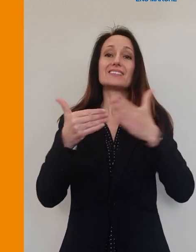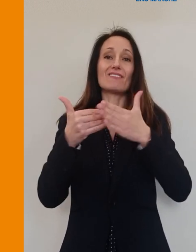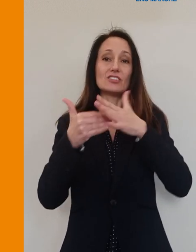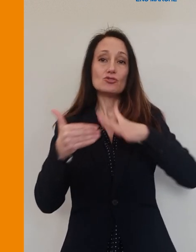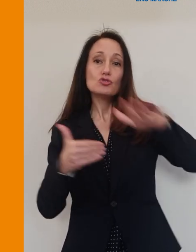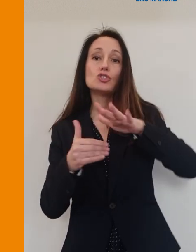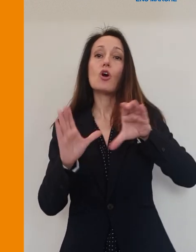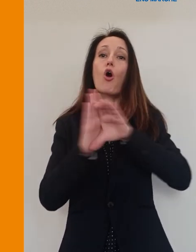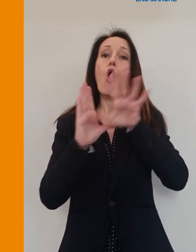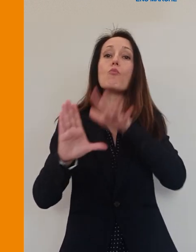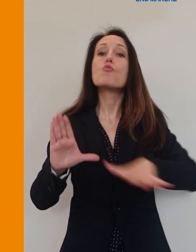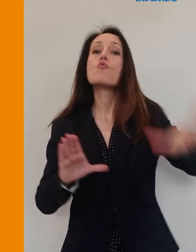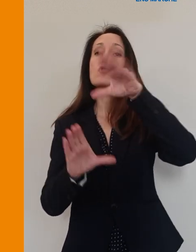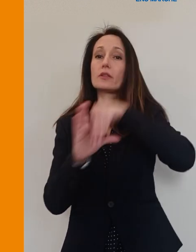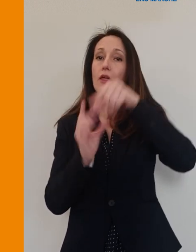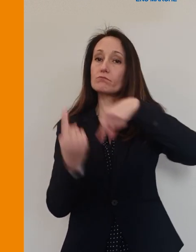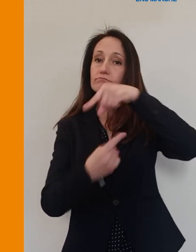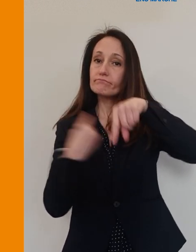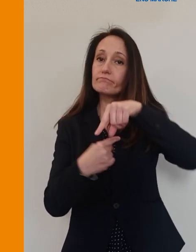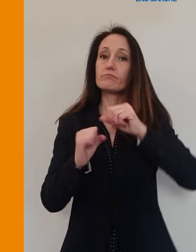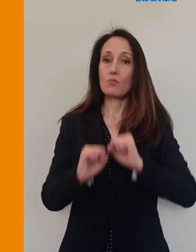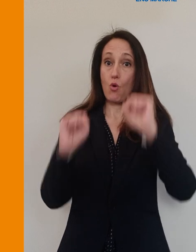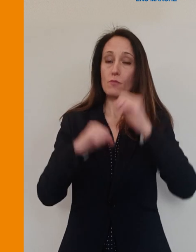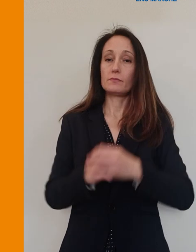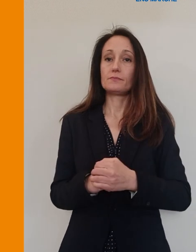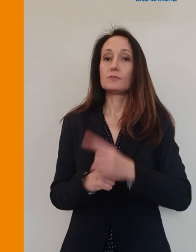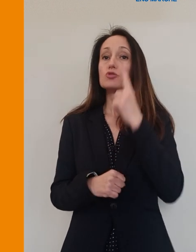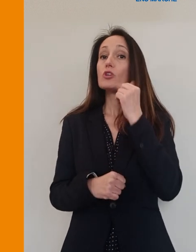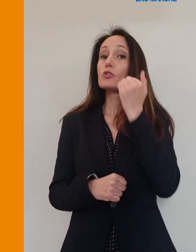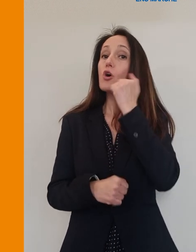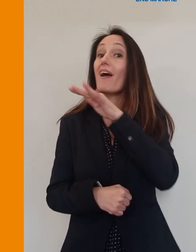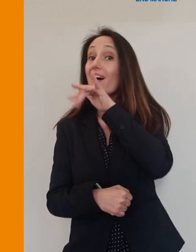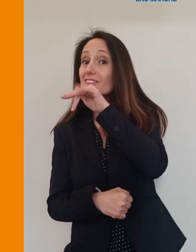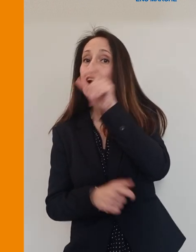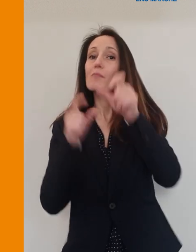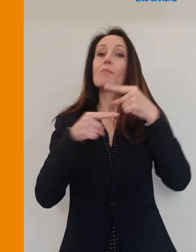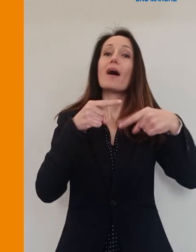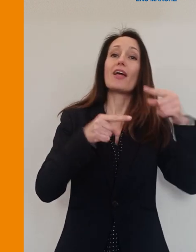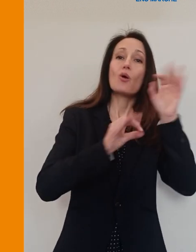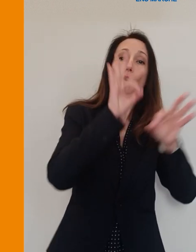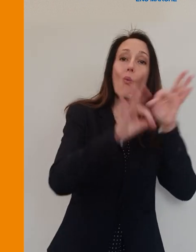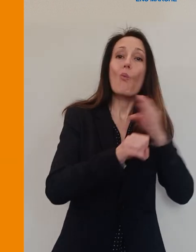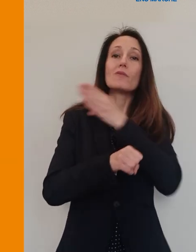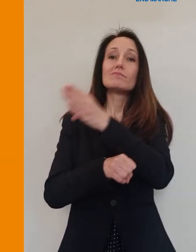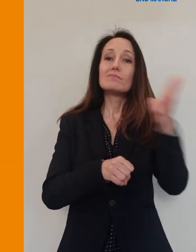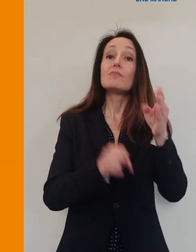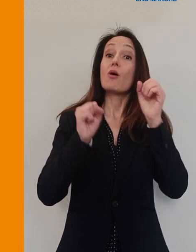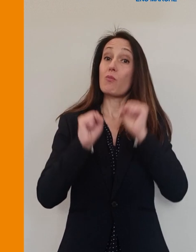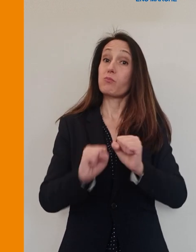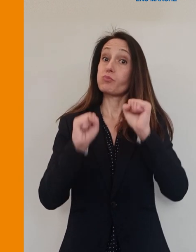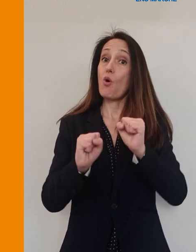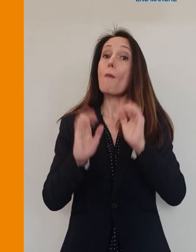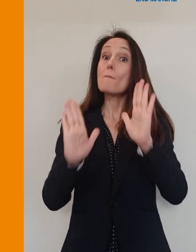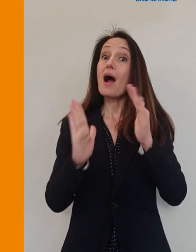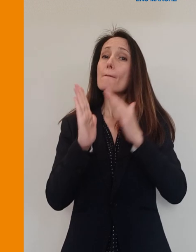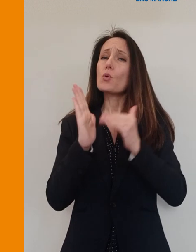Puoi andare a trovare genitori anziani e parenti da acudire, ma usando tutte le precauzioni. Puoi andare